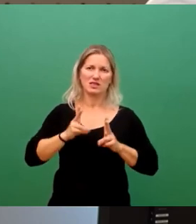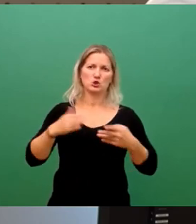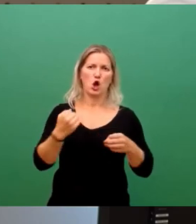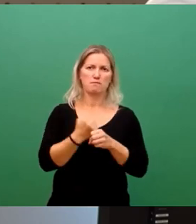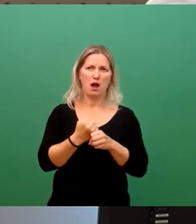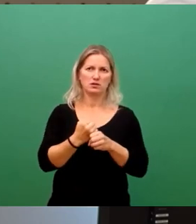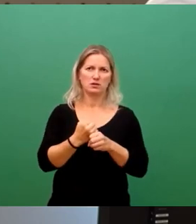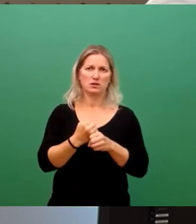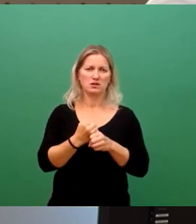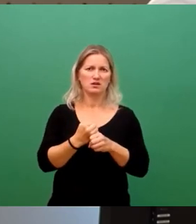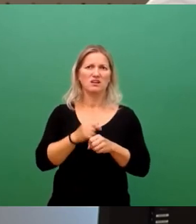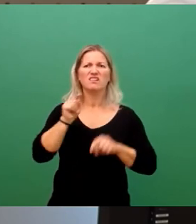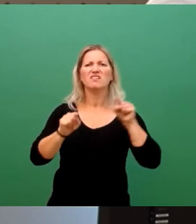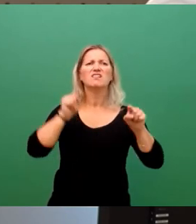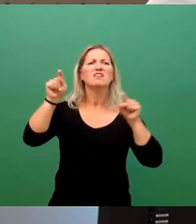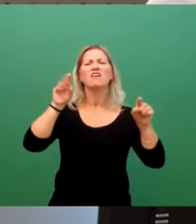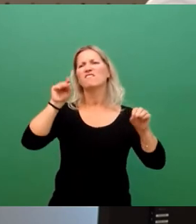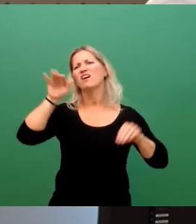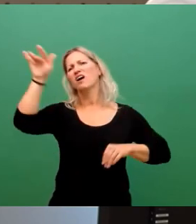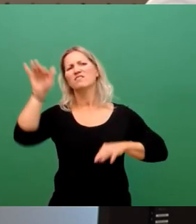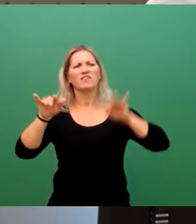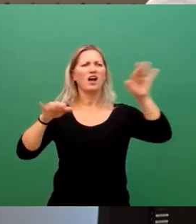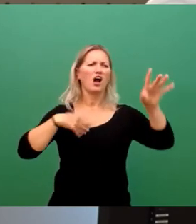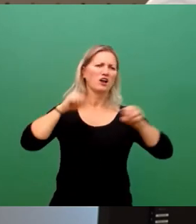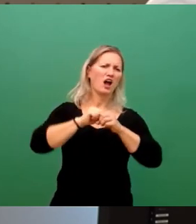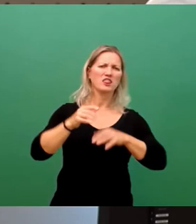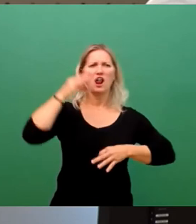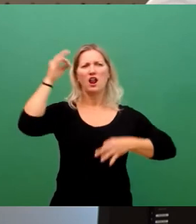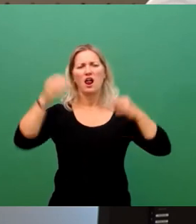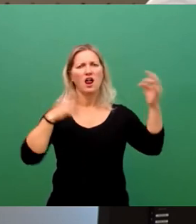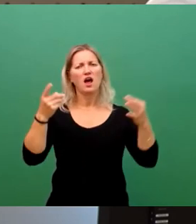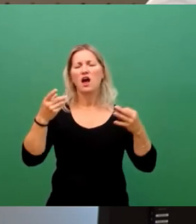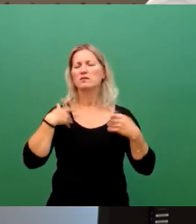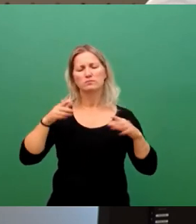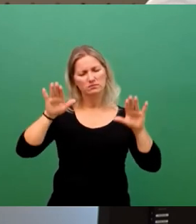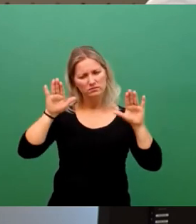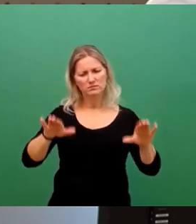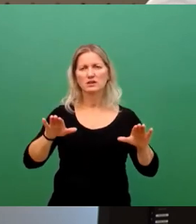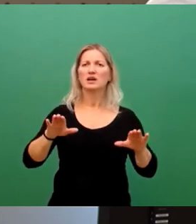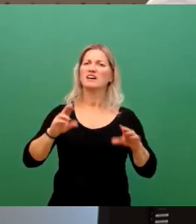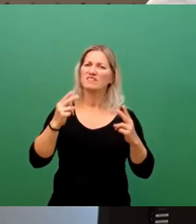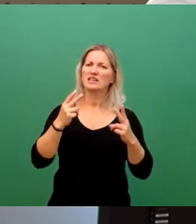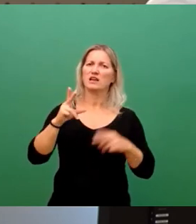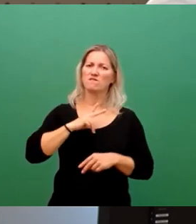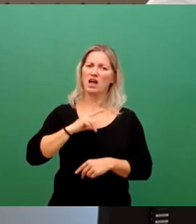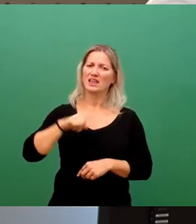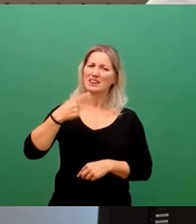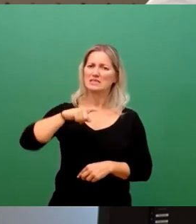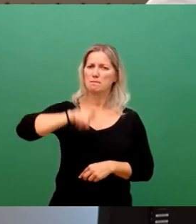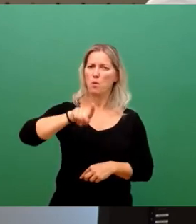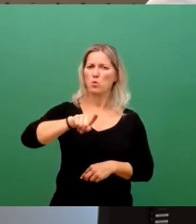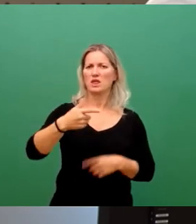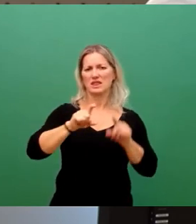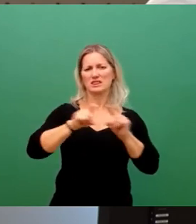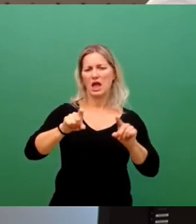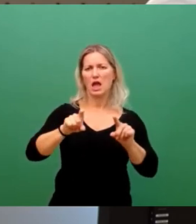Aspekte, wo wir nur Sand in die Augen streuen und lassen Sie vor allem die nächsten Monaten auch sachlich bei dem Thema bleiben, weil